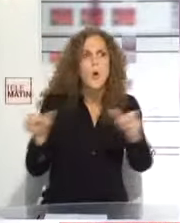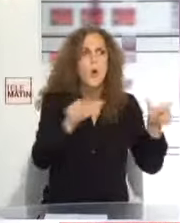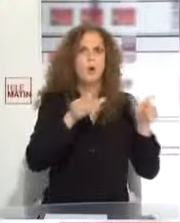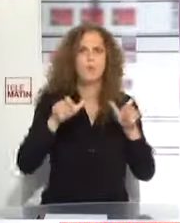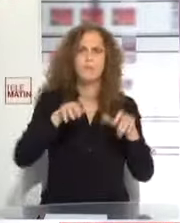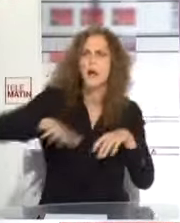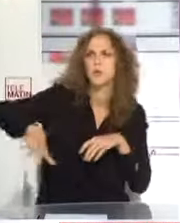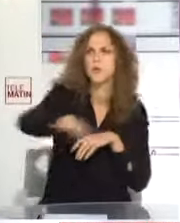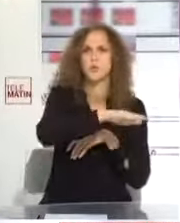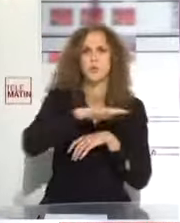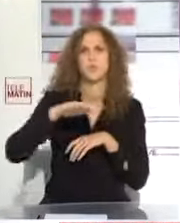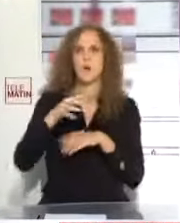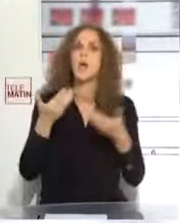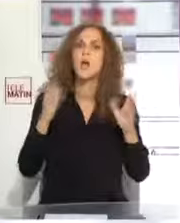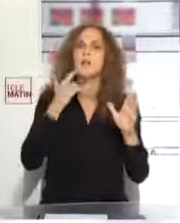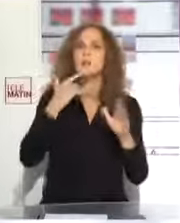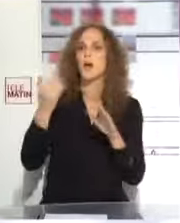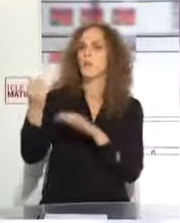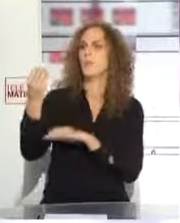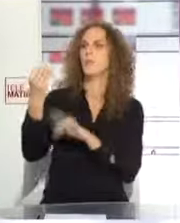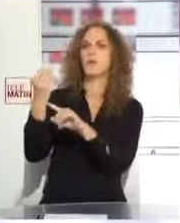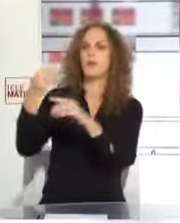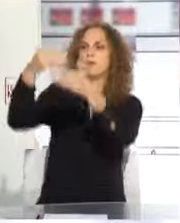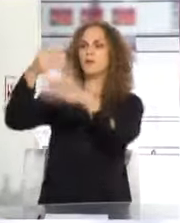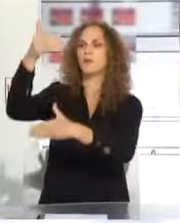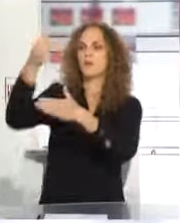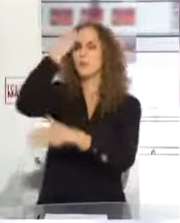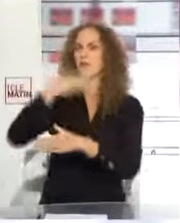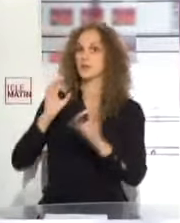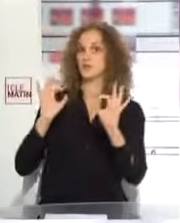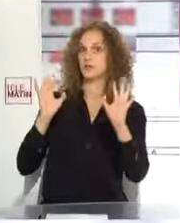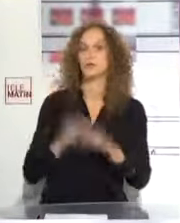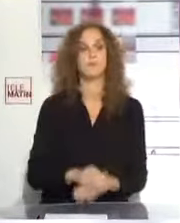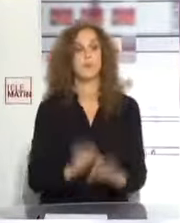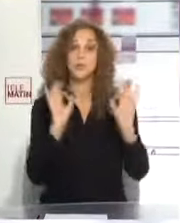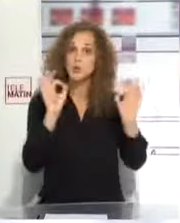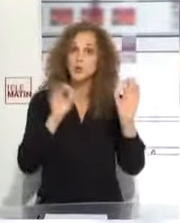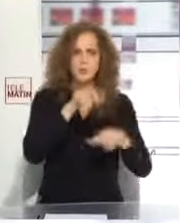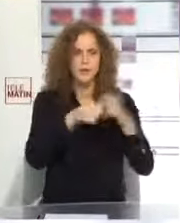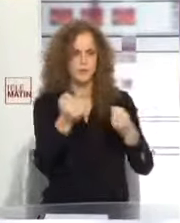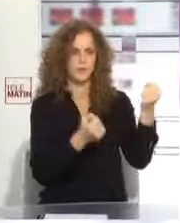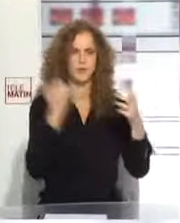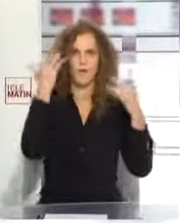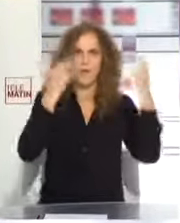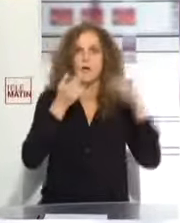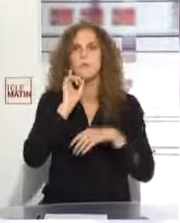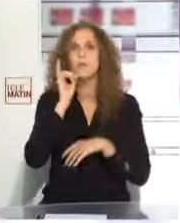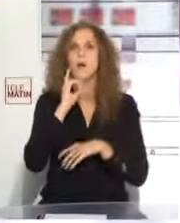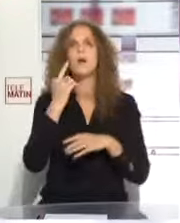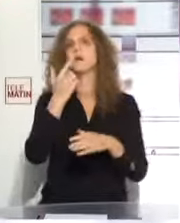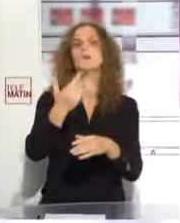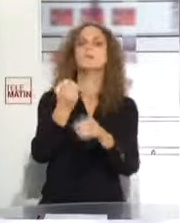automobilistes. Notant que ces appareils deviennent de plus en plus redoutables lundi, un dernier nez fera son apparition, équipé d'un flash invisible et surtout